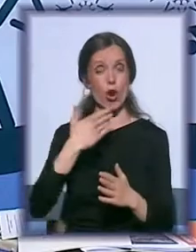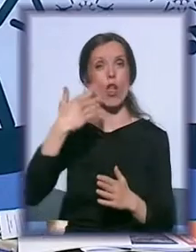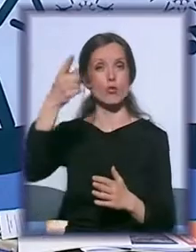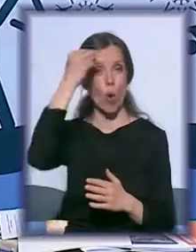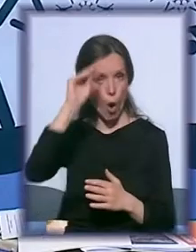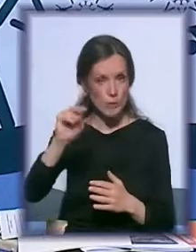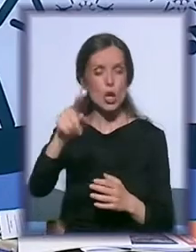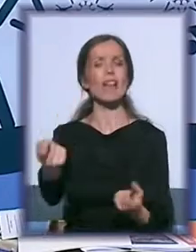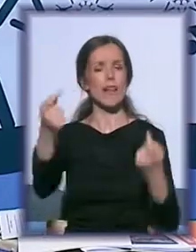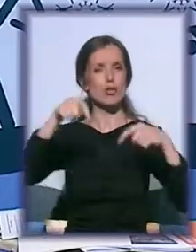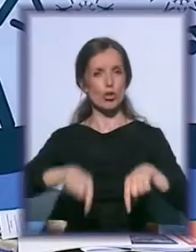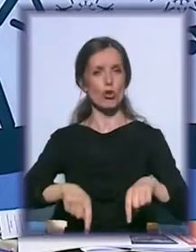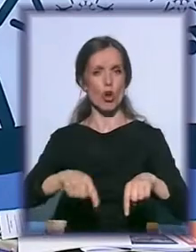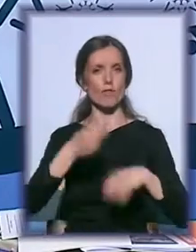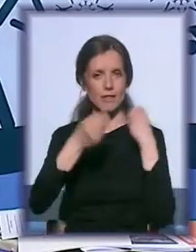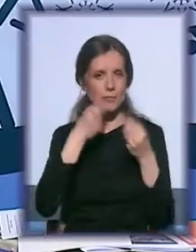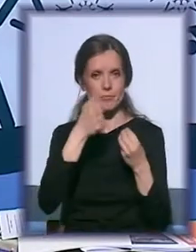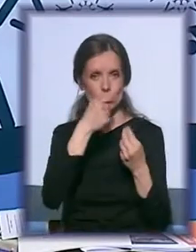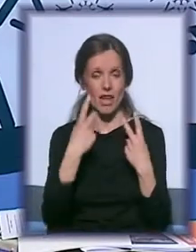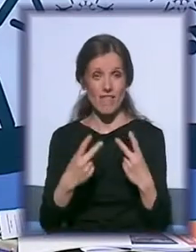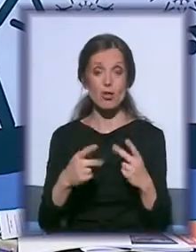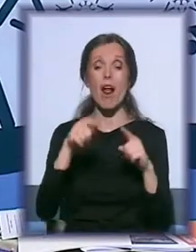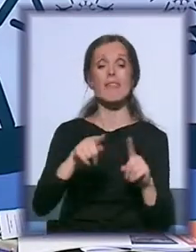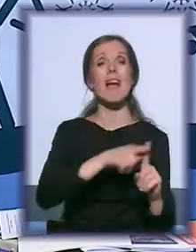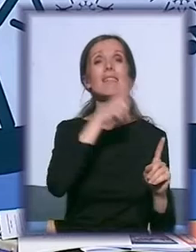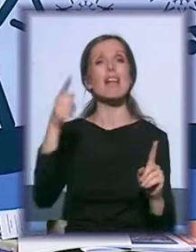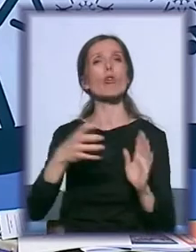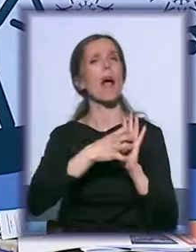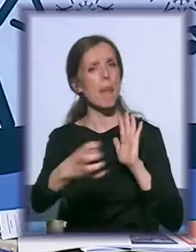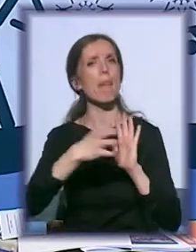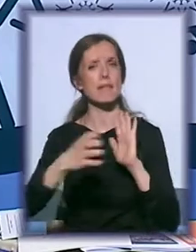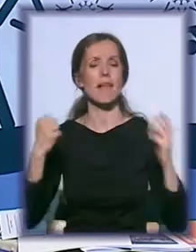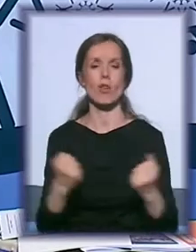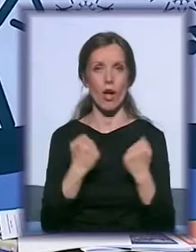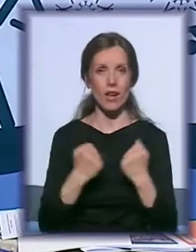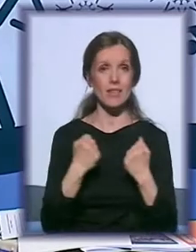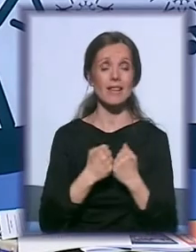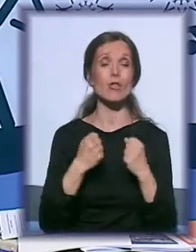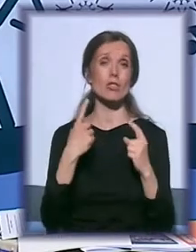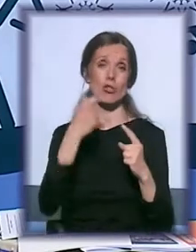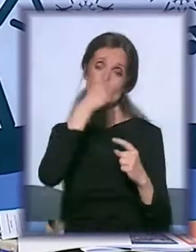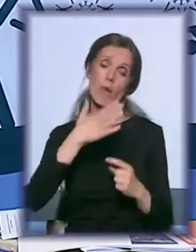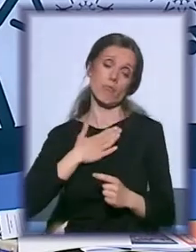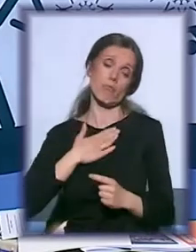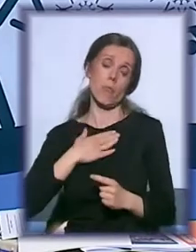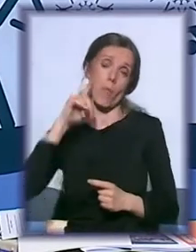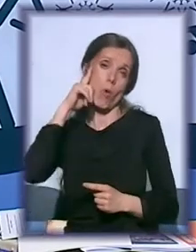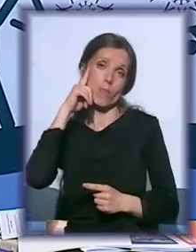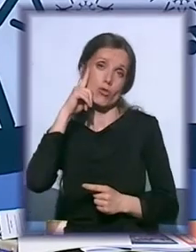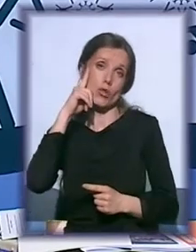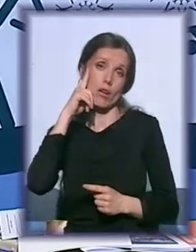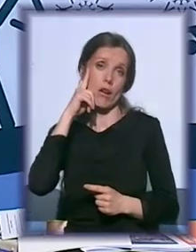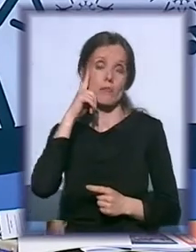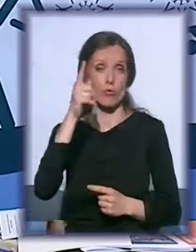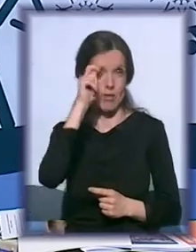predstaviti šta je to bitno, ali se taj ceo dan nastavio ponovo sa aktivnostima i ono što je, po mojom mišljenju, što smo hvalili